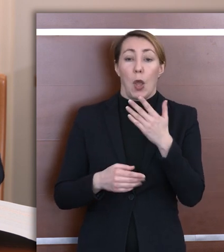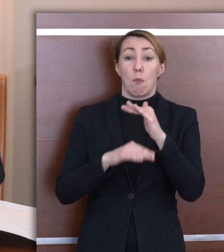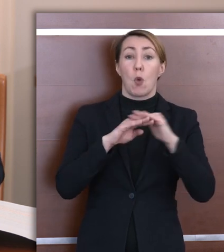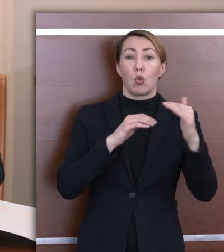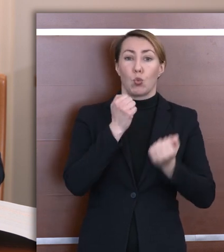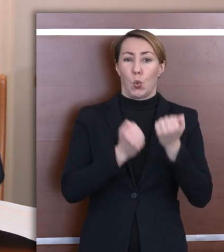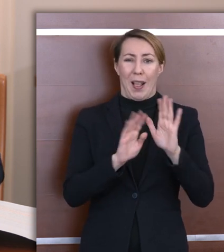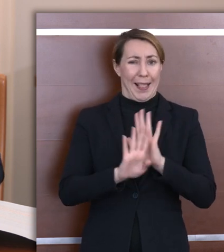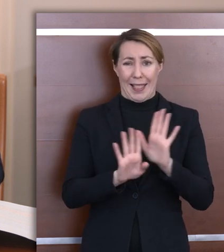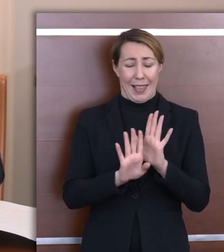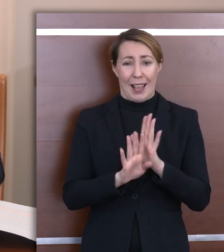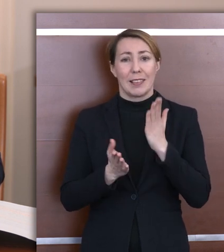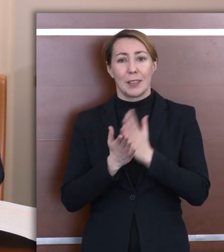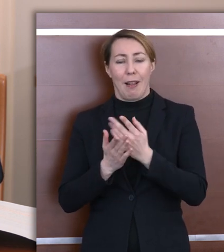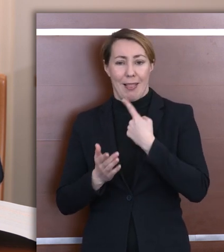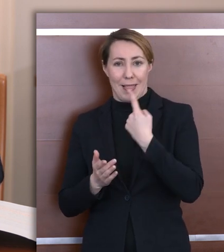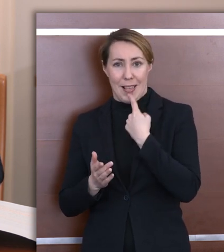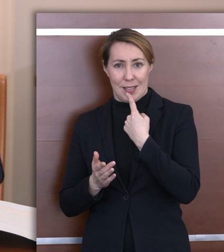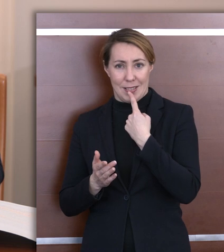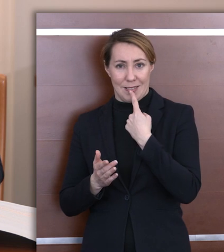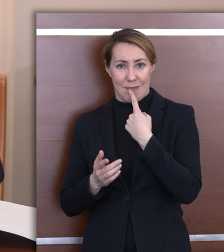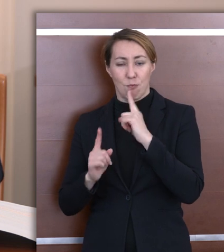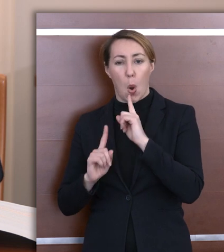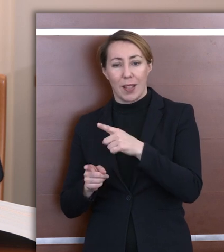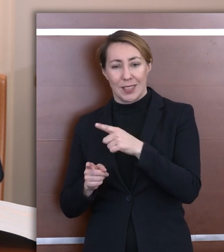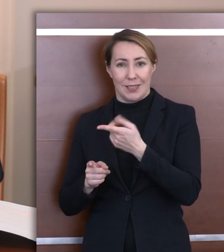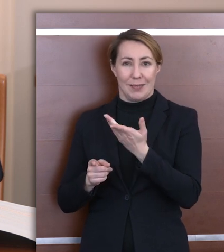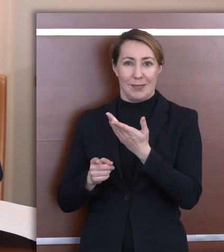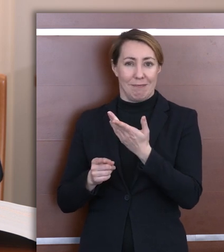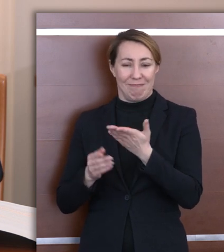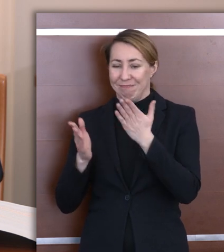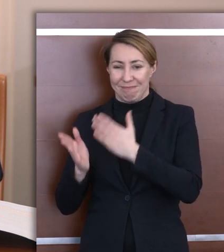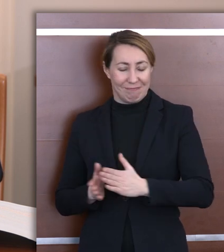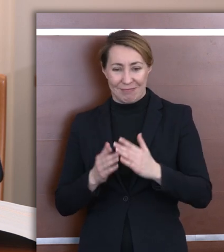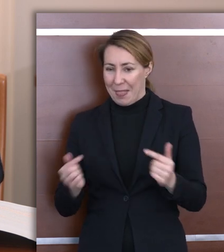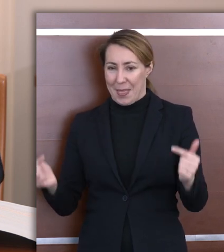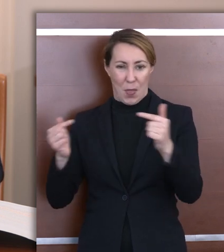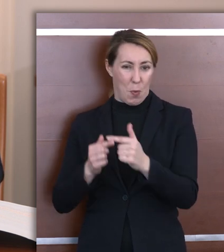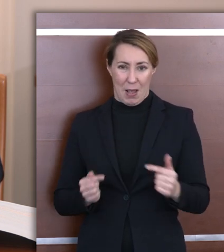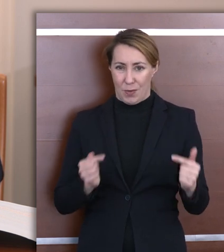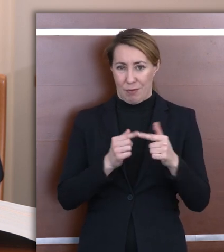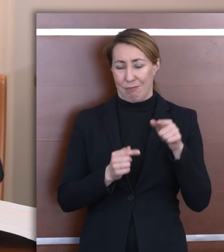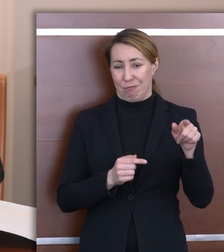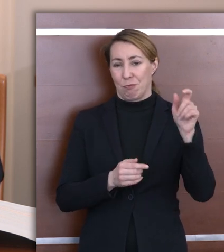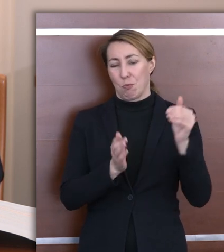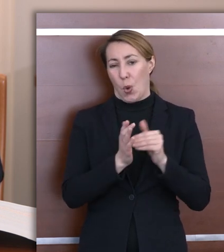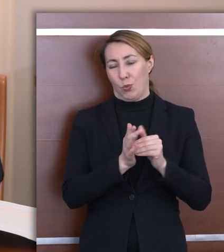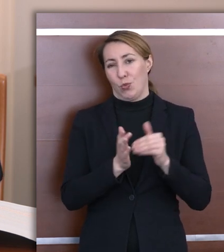trudności tych zadań, ale warstwę językową. Nieprzygotowane, niedostosowane do potrzeb